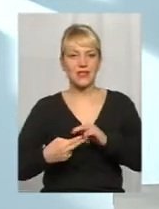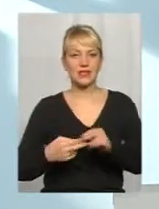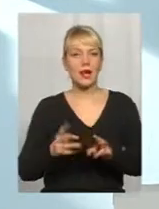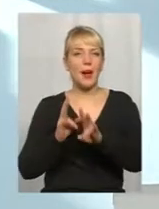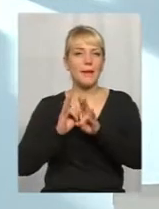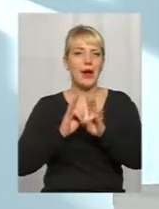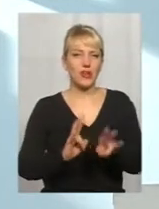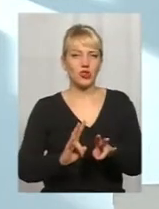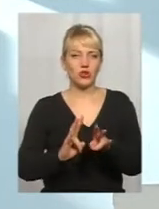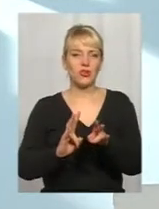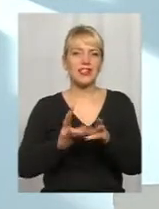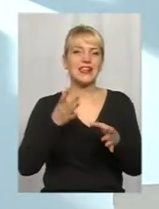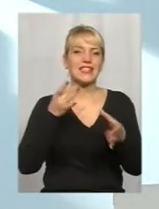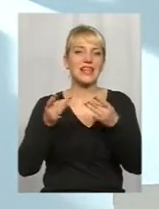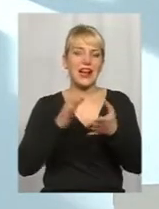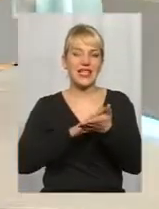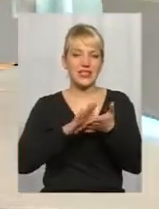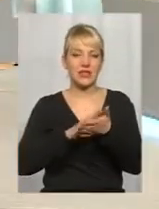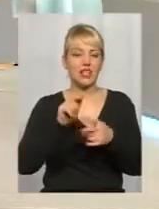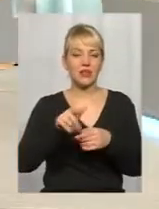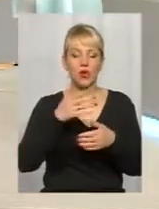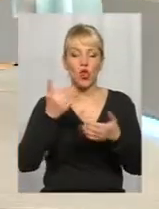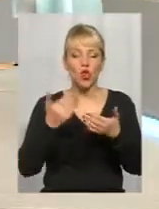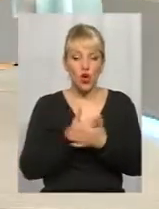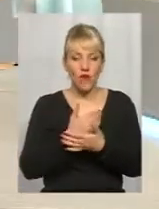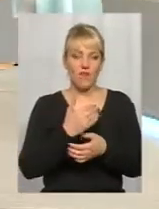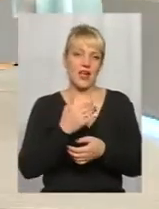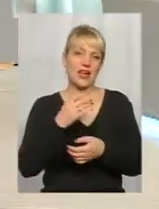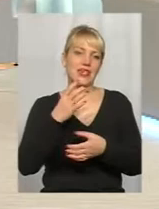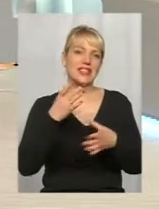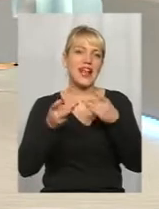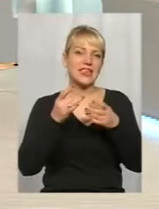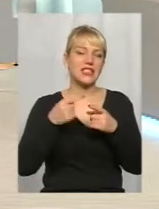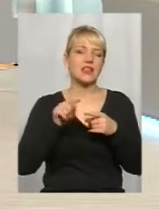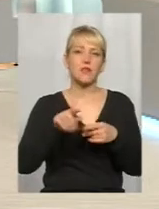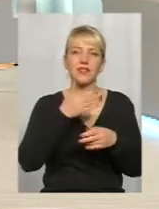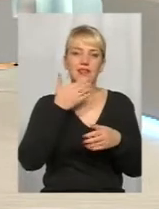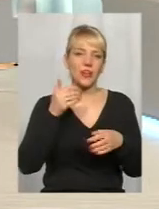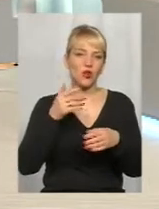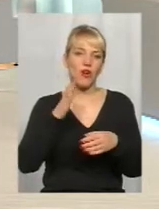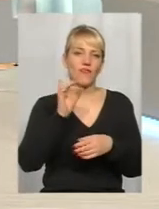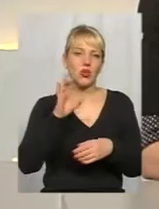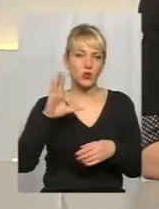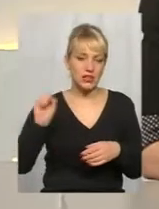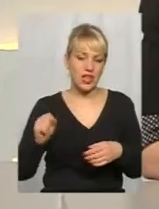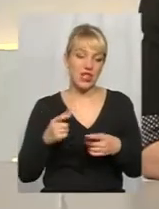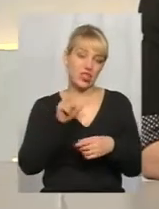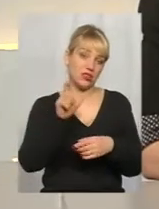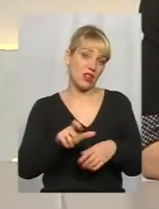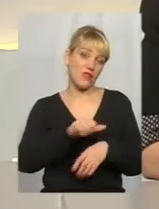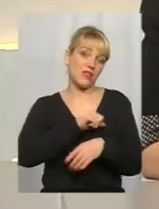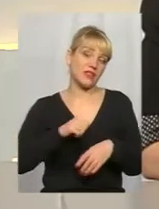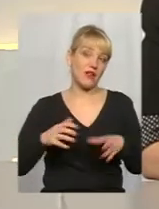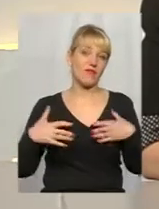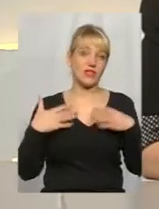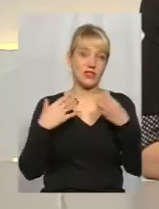Новая слизиста вже не поражена вірусом. І, соответственно, чоловік выздоравливає просто по ходу